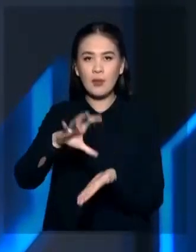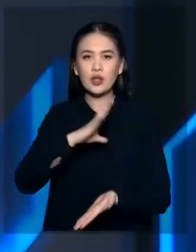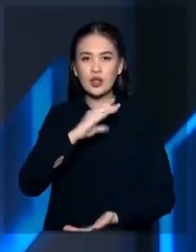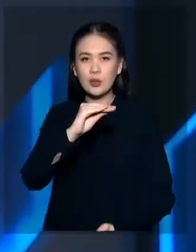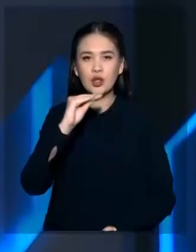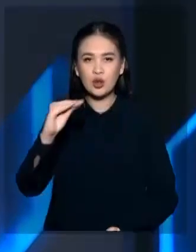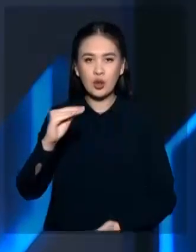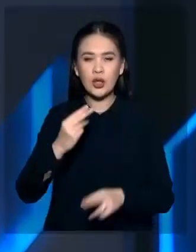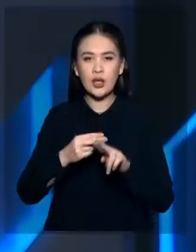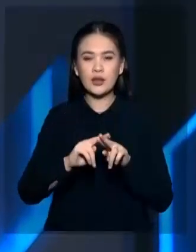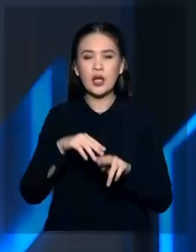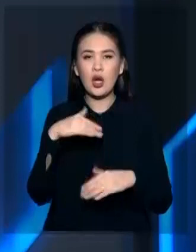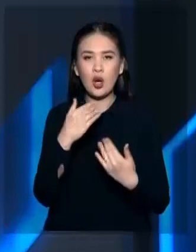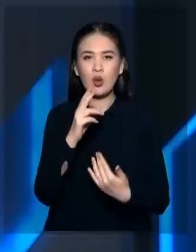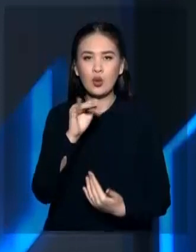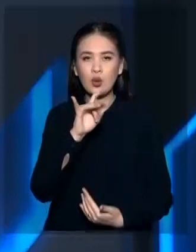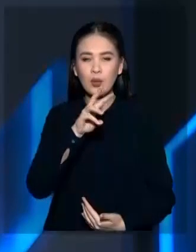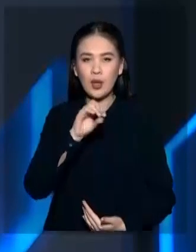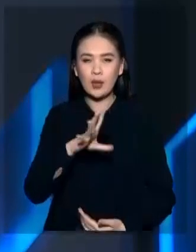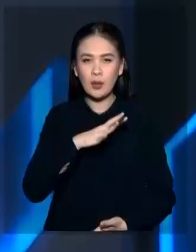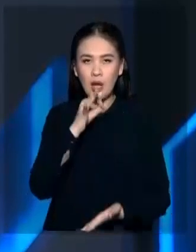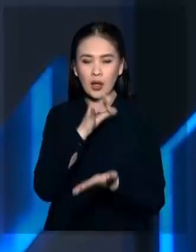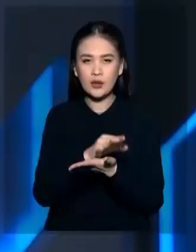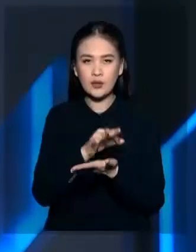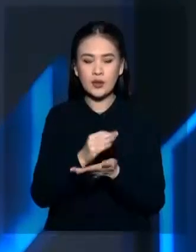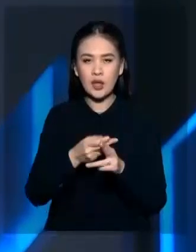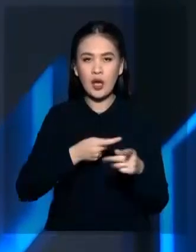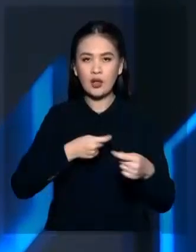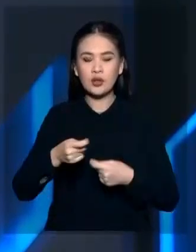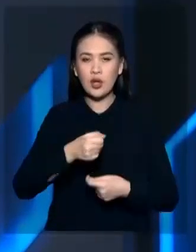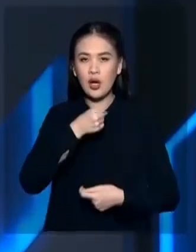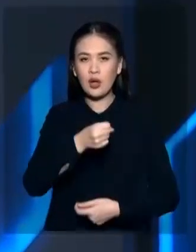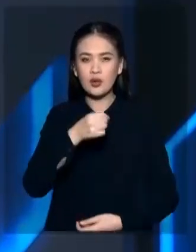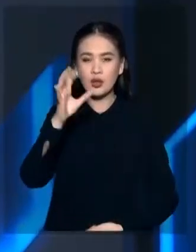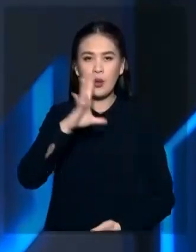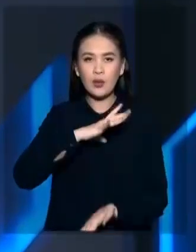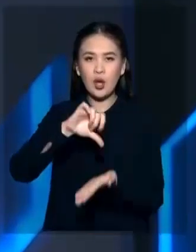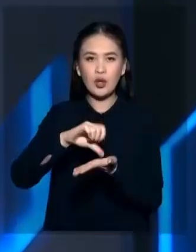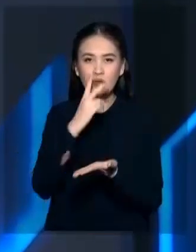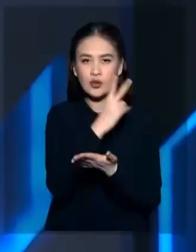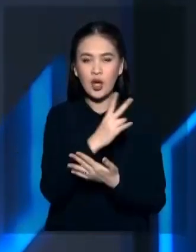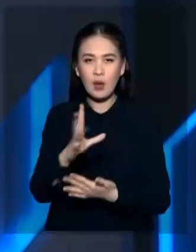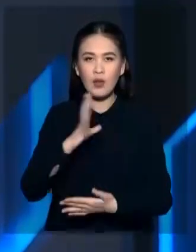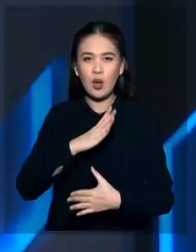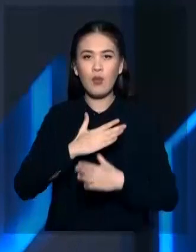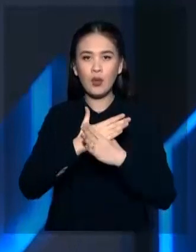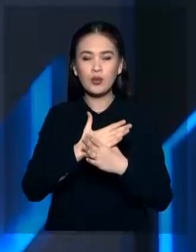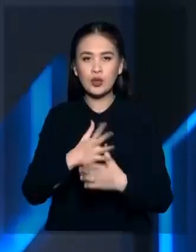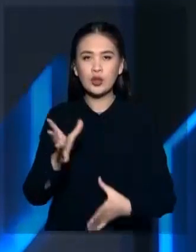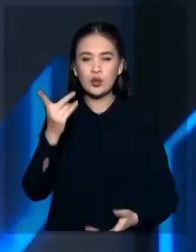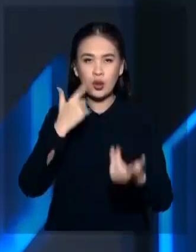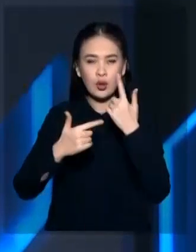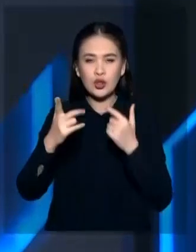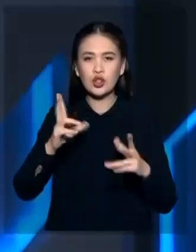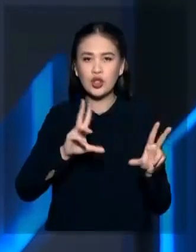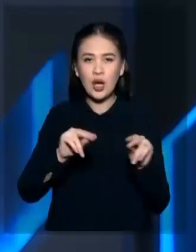телеканала Жебек Жоле Кунсая Курмет. Это были непростые, нелегкие дни. Кунсая стала очевидцем мольбы о помощи, слез счастья